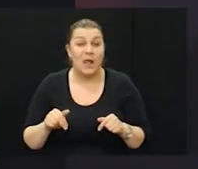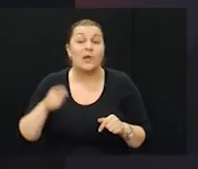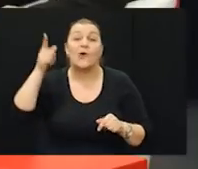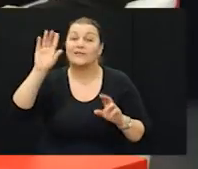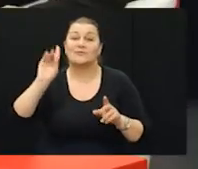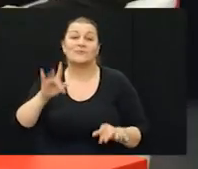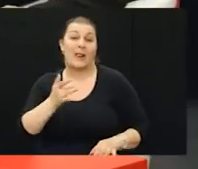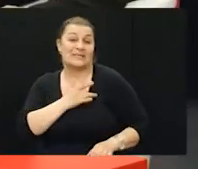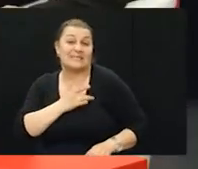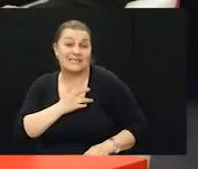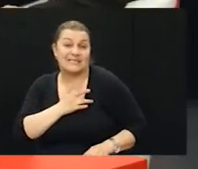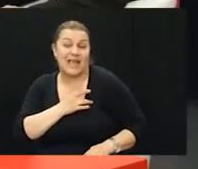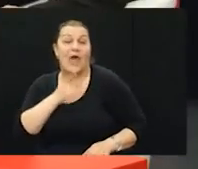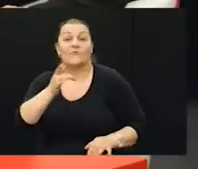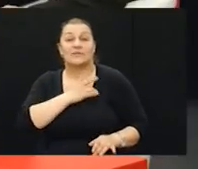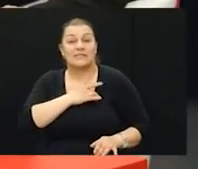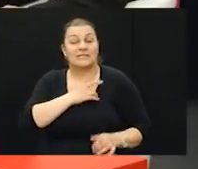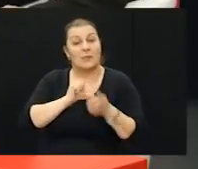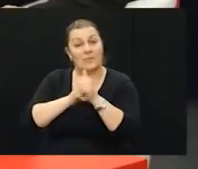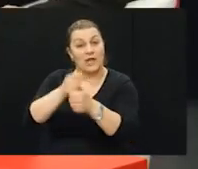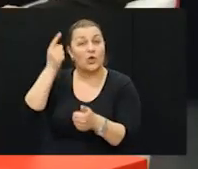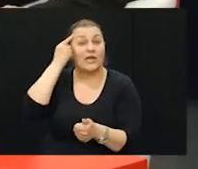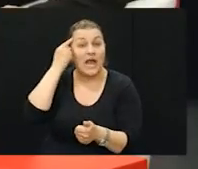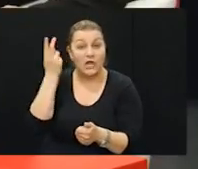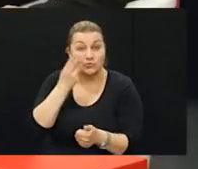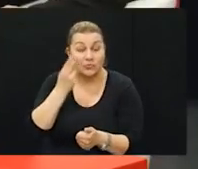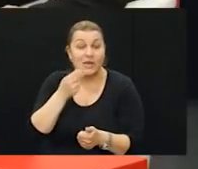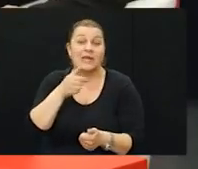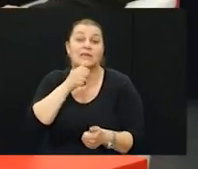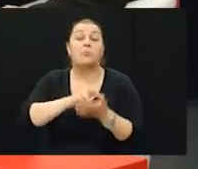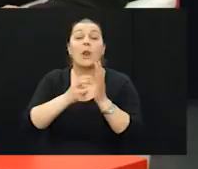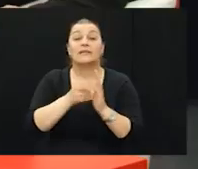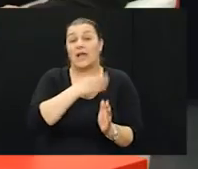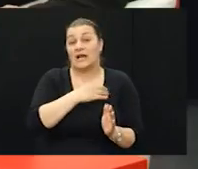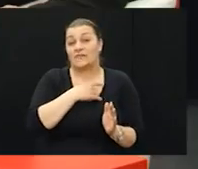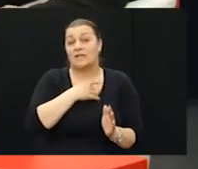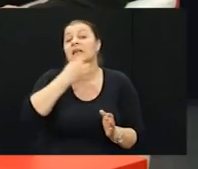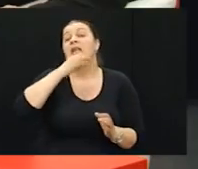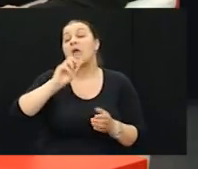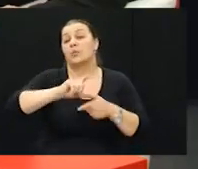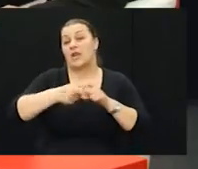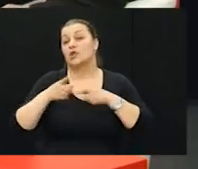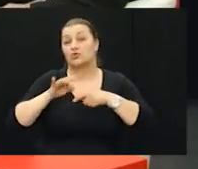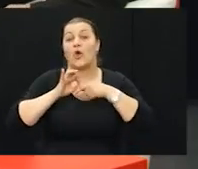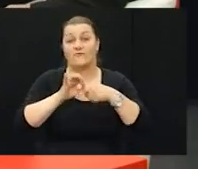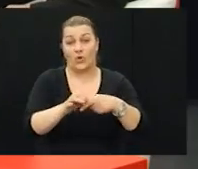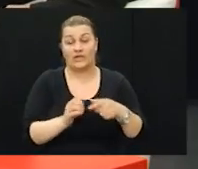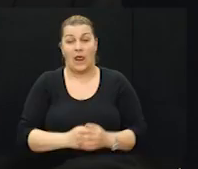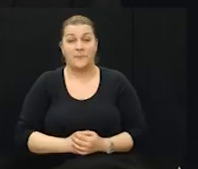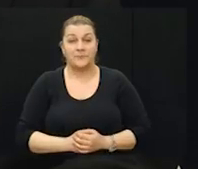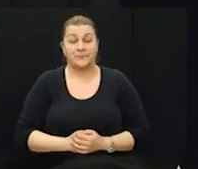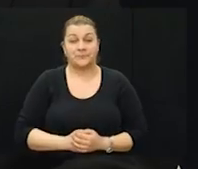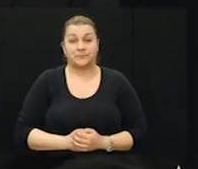bilo srce. A to srce je pratio razum i politika Hrvatske koja je to vodila na najbolji mogući način. Da.